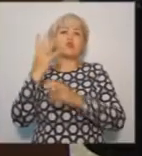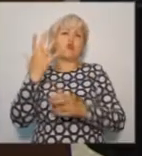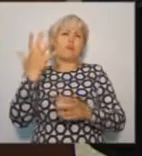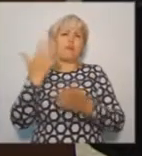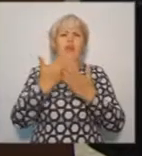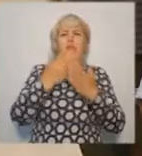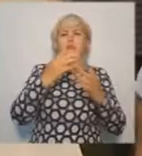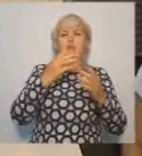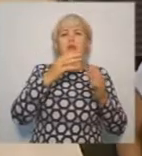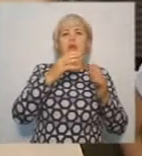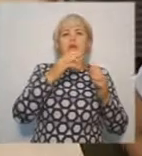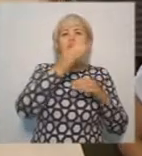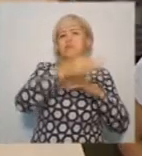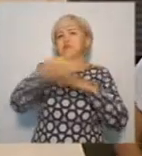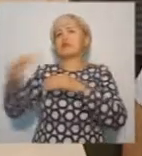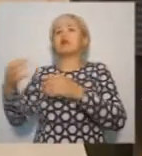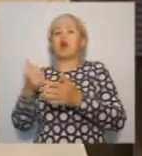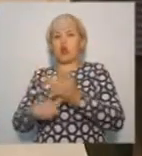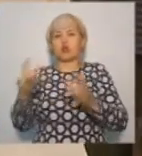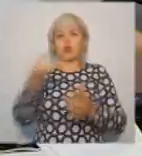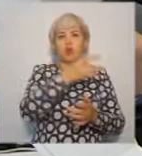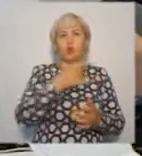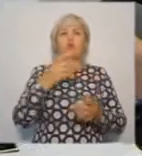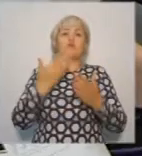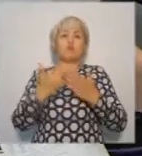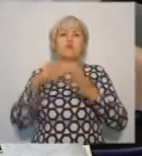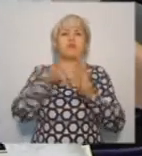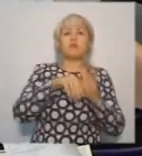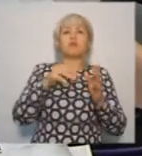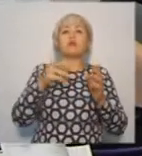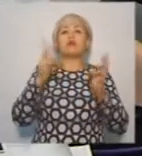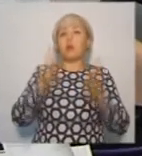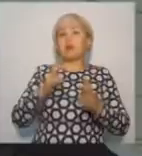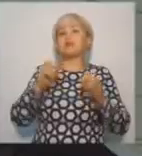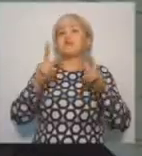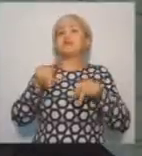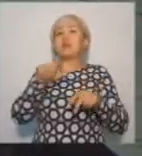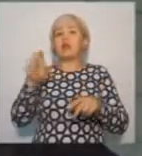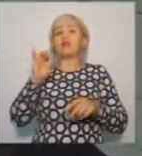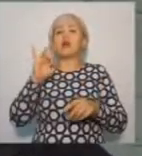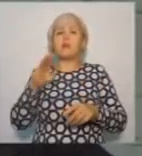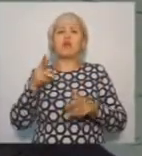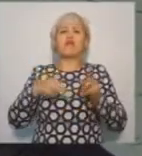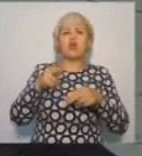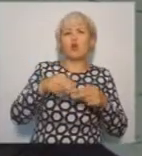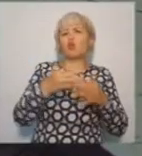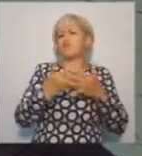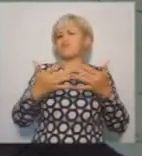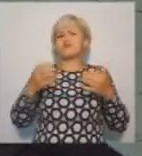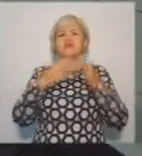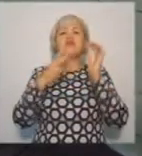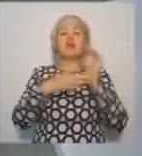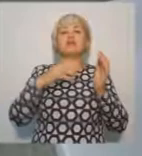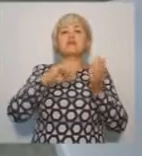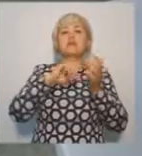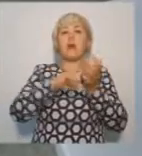хирурга до эндоскописта и кардиолога. На борту корабля оборудованы 19 медицинских кабинетов и малая операционная. Есть даже